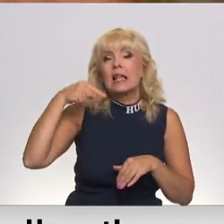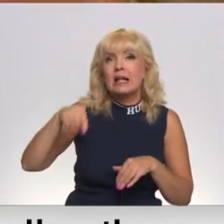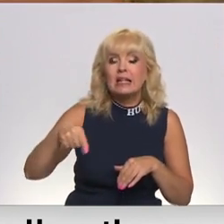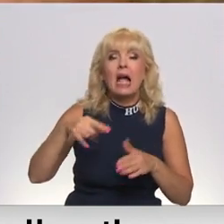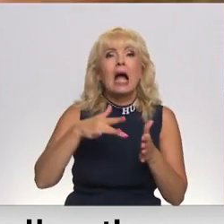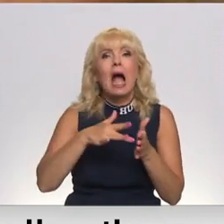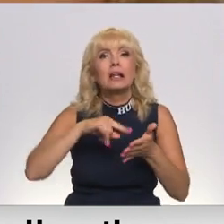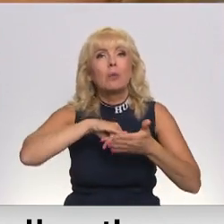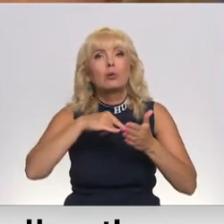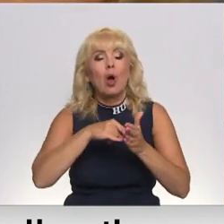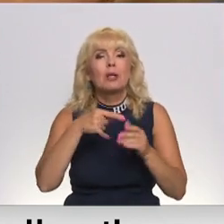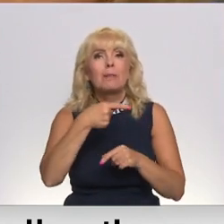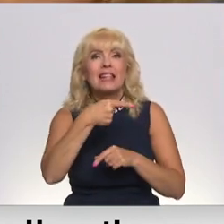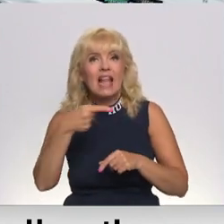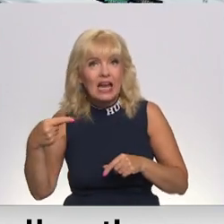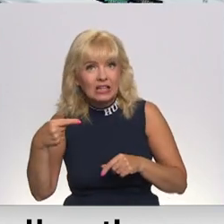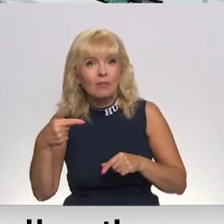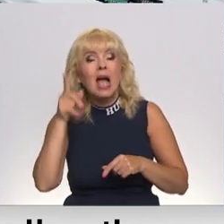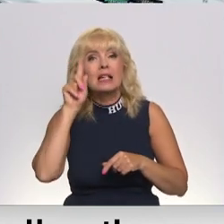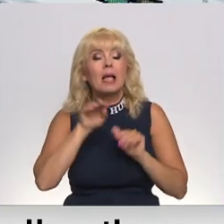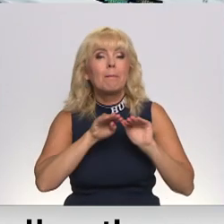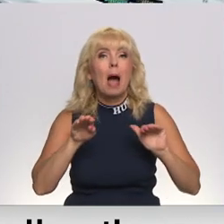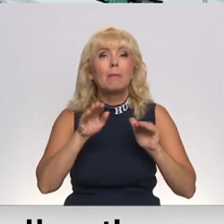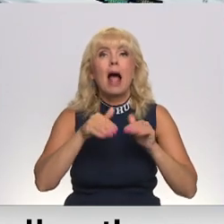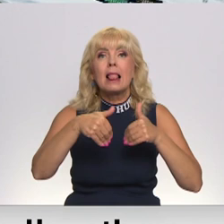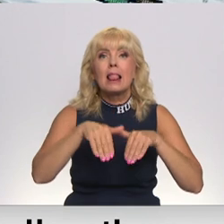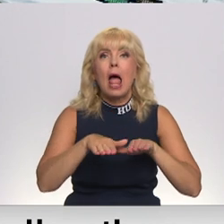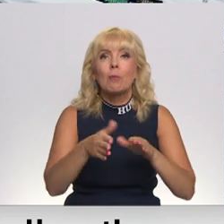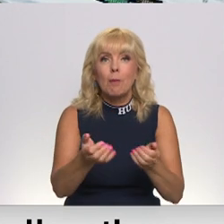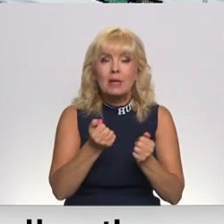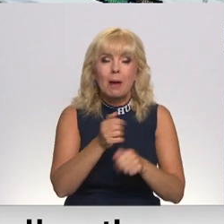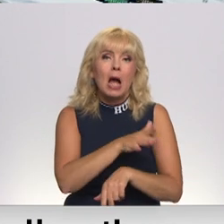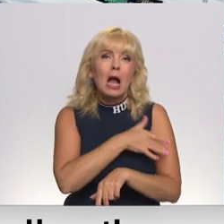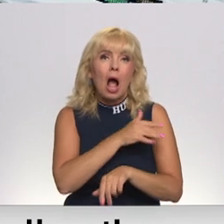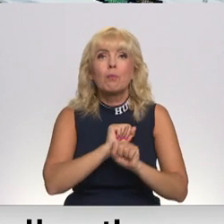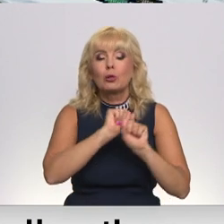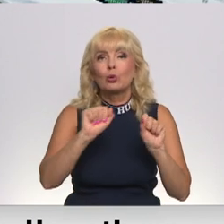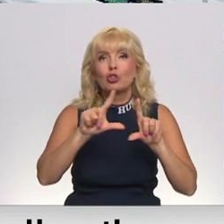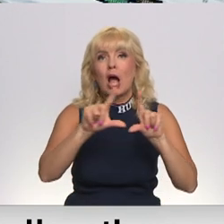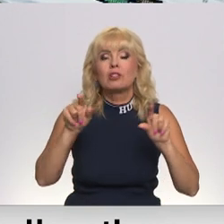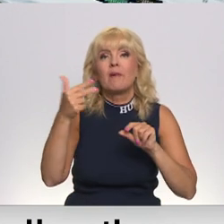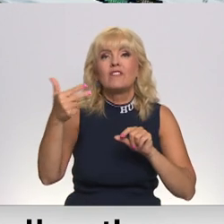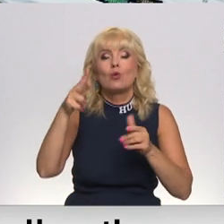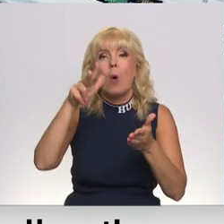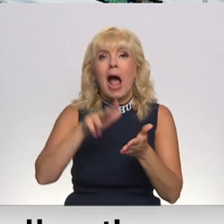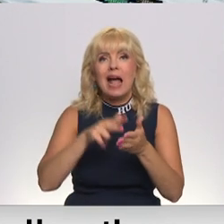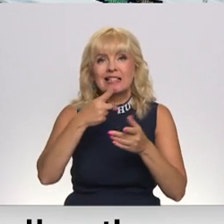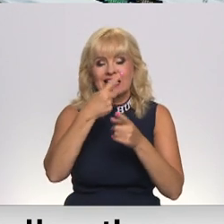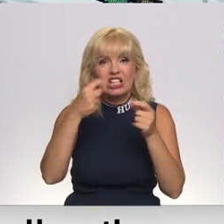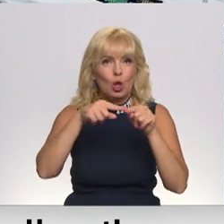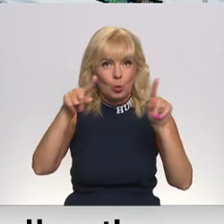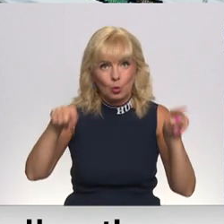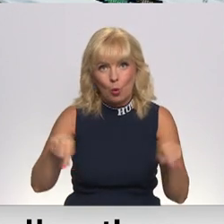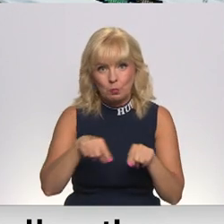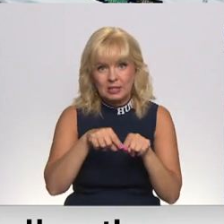šī projekta mīnusi. Ir zināms, ka par pamatu lēmumu pieņemšanai kalpojas drošības iestāžu atzinums. Iļija Kozins, Aigars